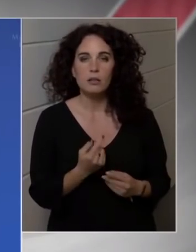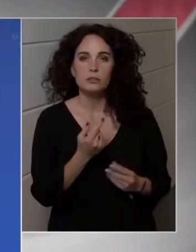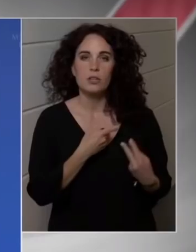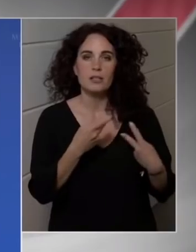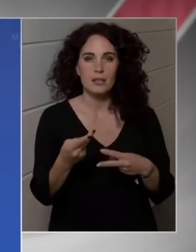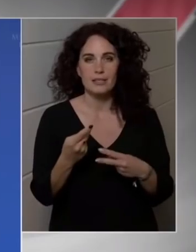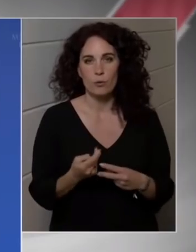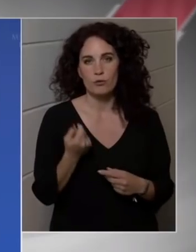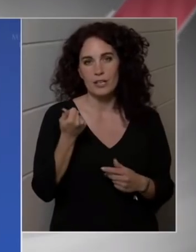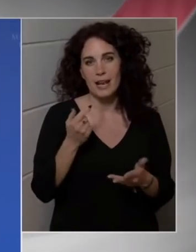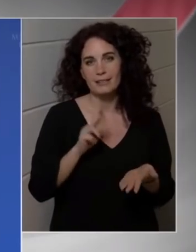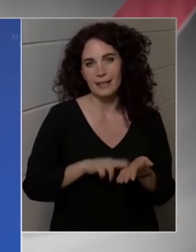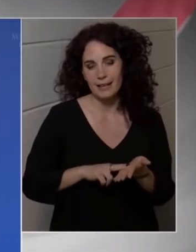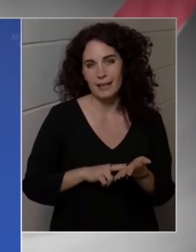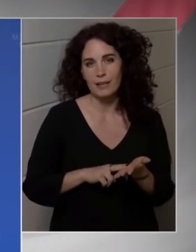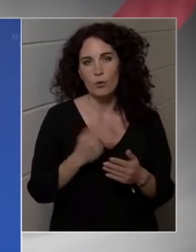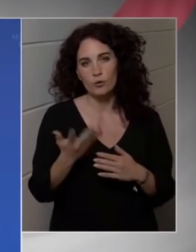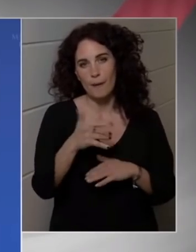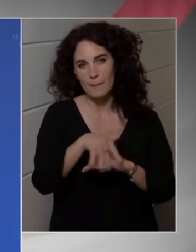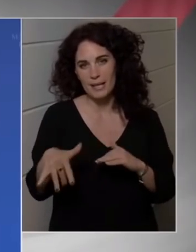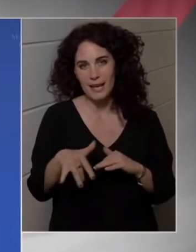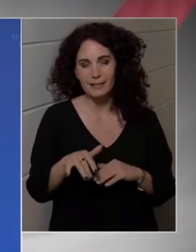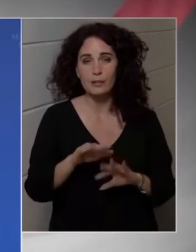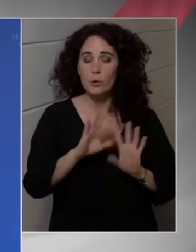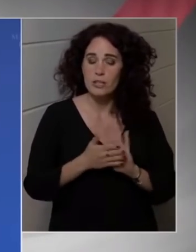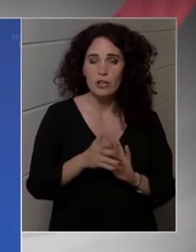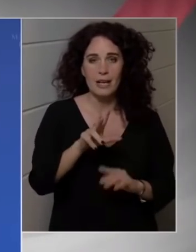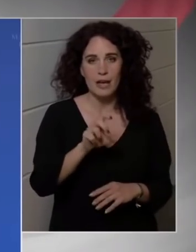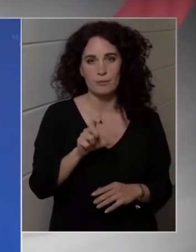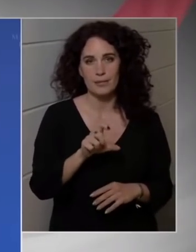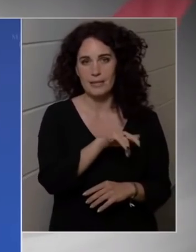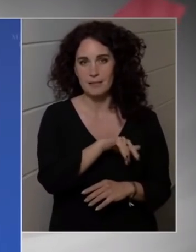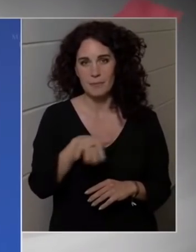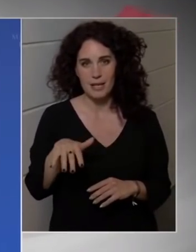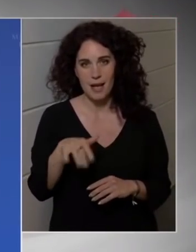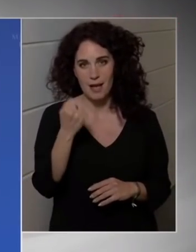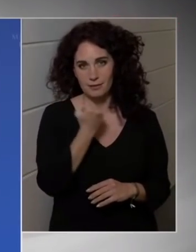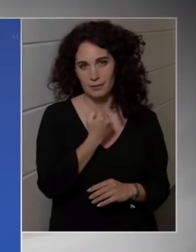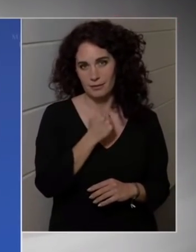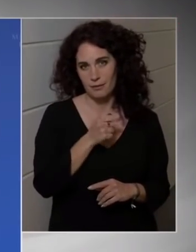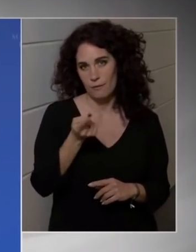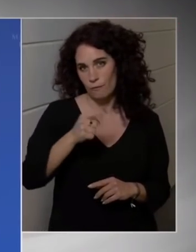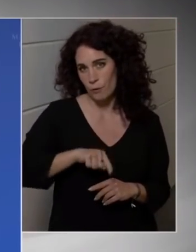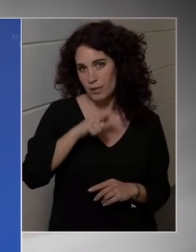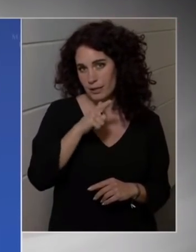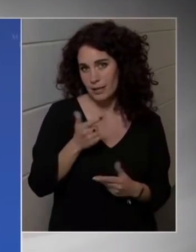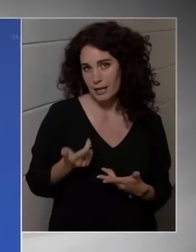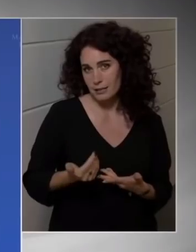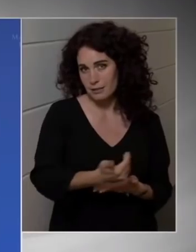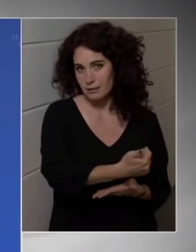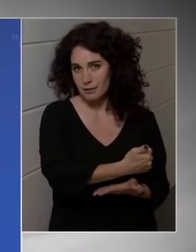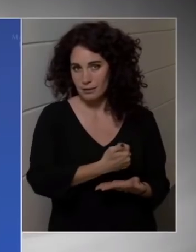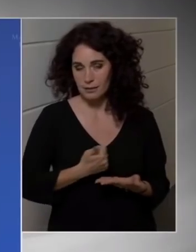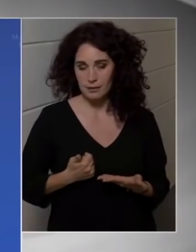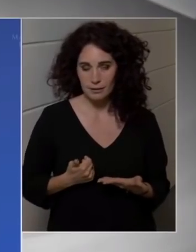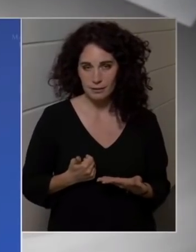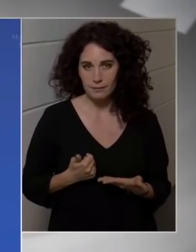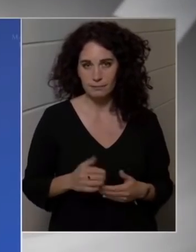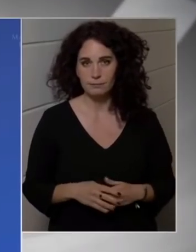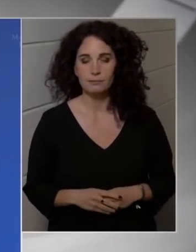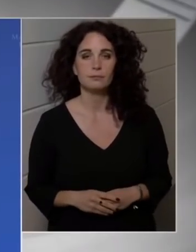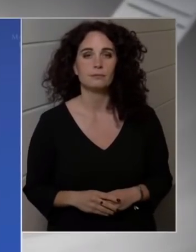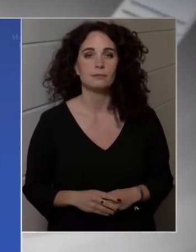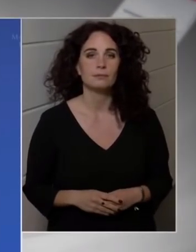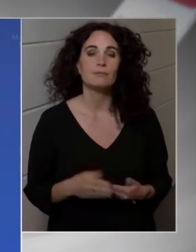többletbevételre. Ennek összege a bankszektorban 250 milliárd forint, a tranzakciós illeték